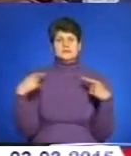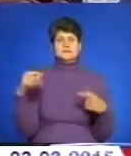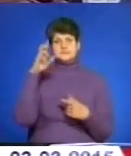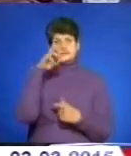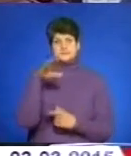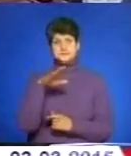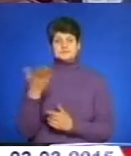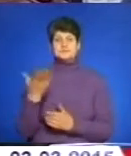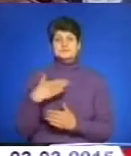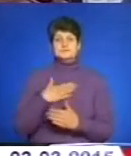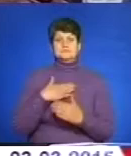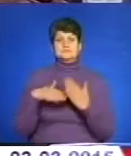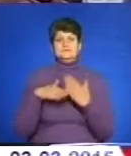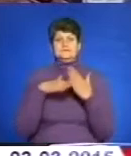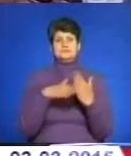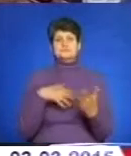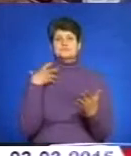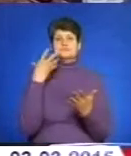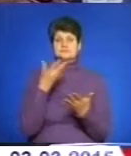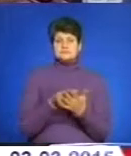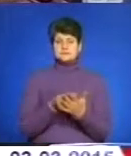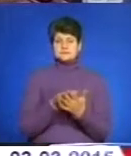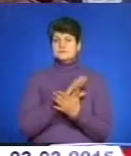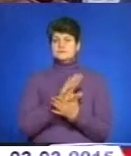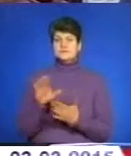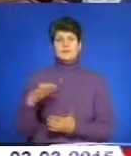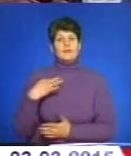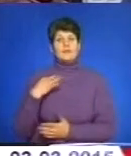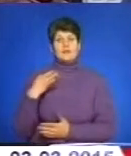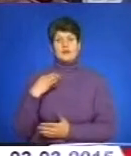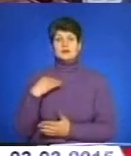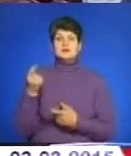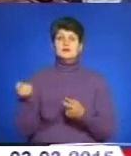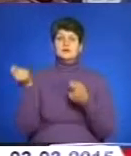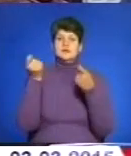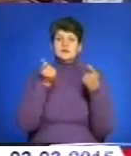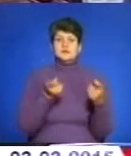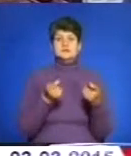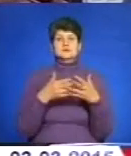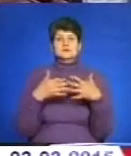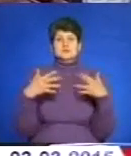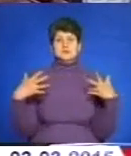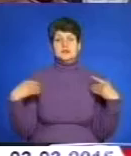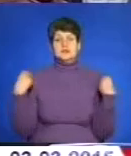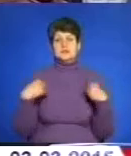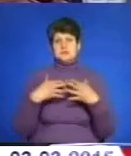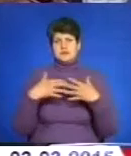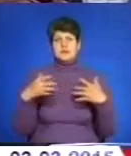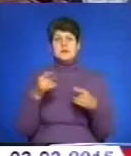допомагають своєю небайдужістю, вони нам пересилають речі, спорядження,